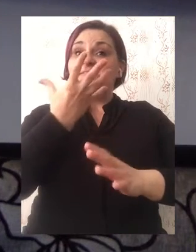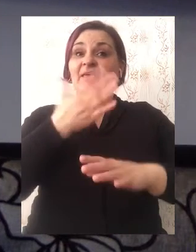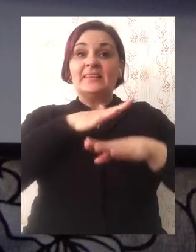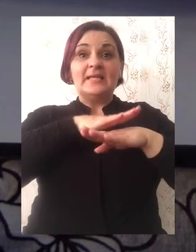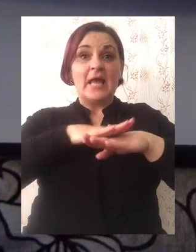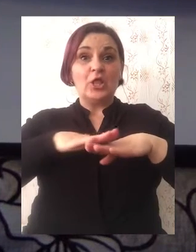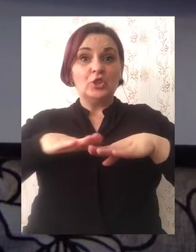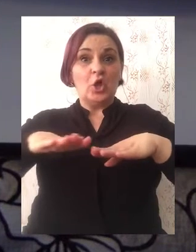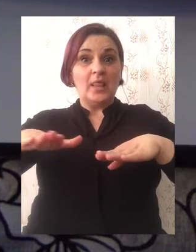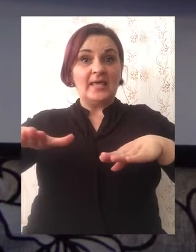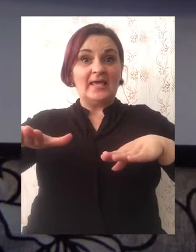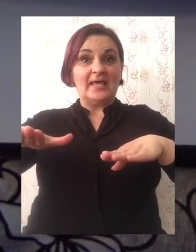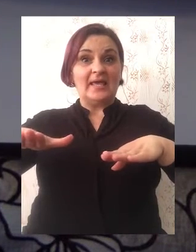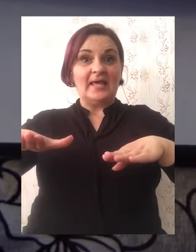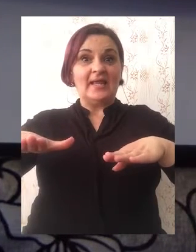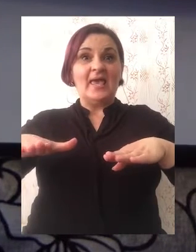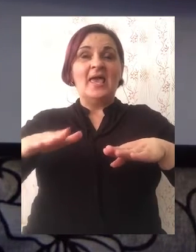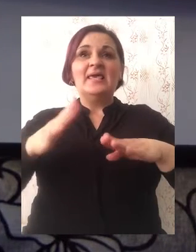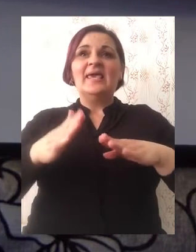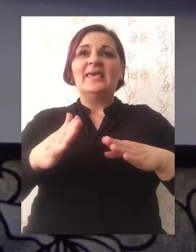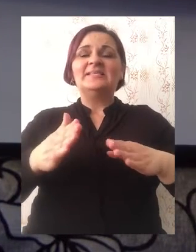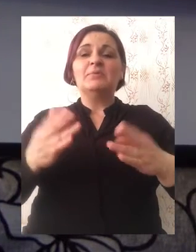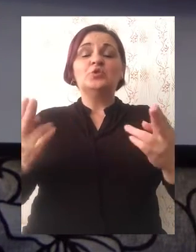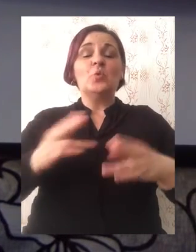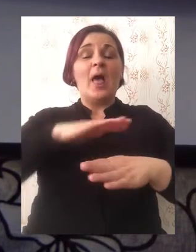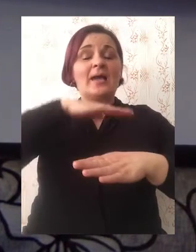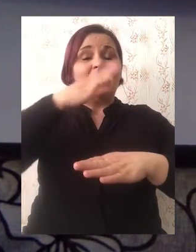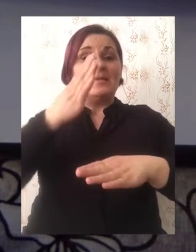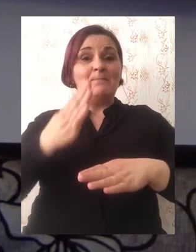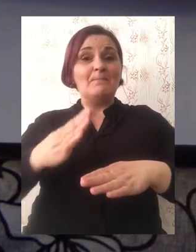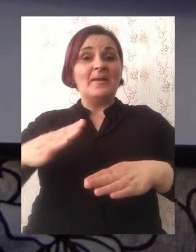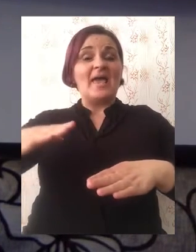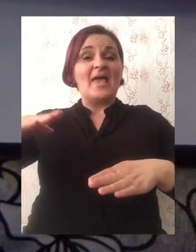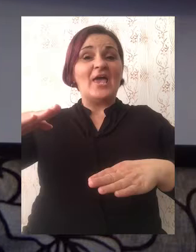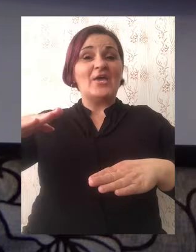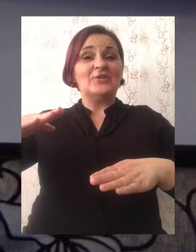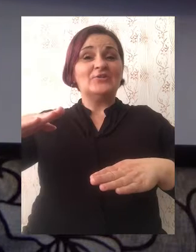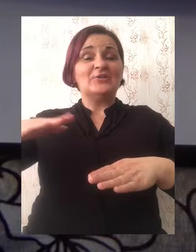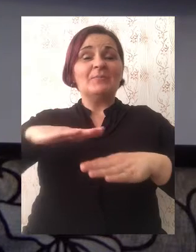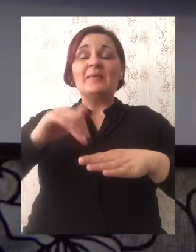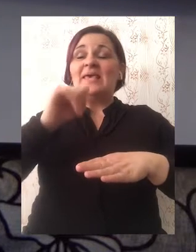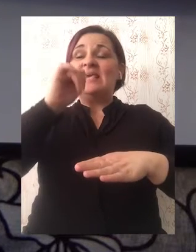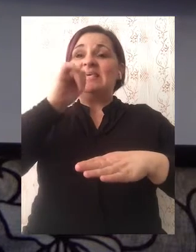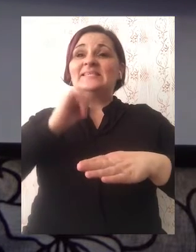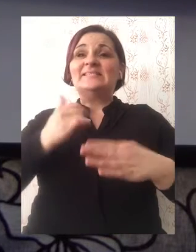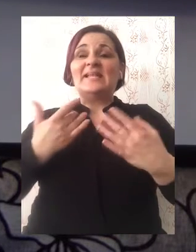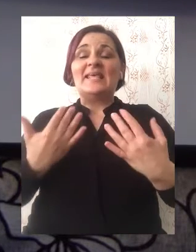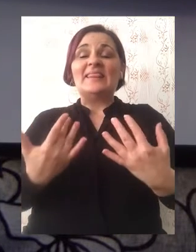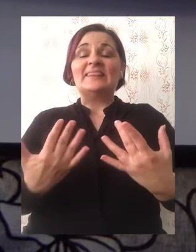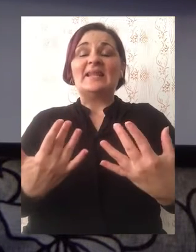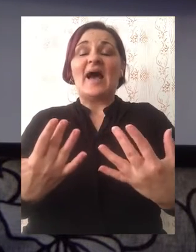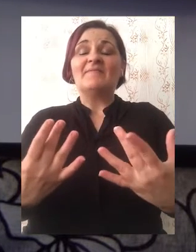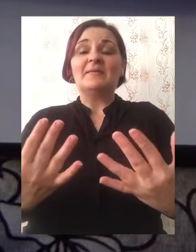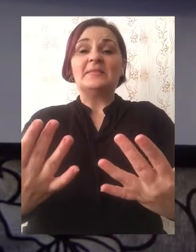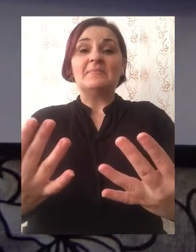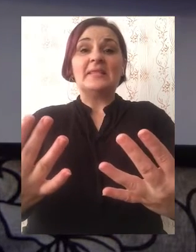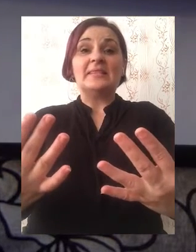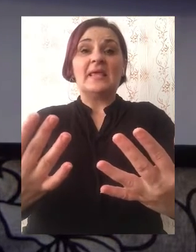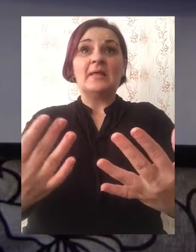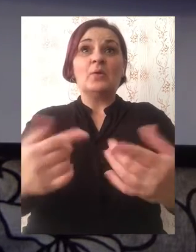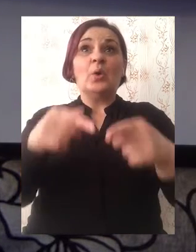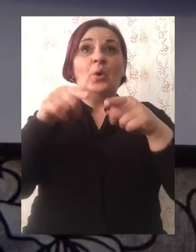dolina Između laganih brežuljaka, prekrivenih zelenim travnatim tepihom,